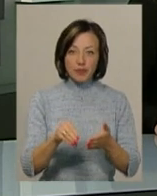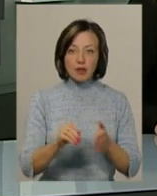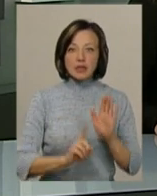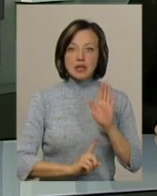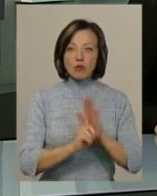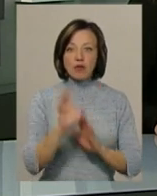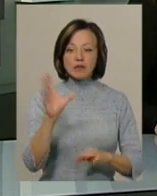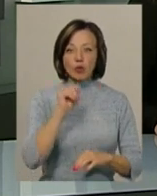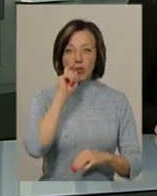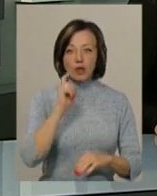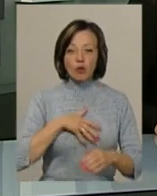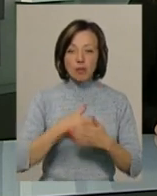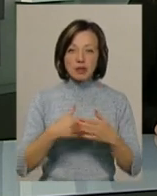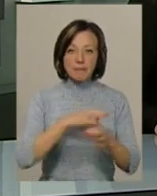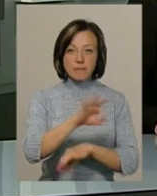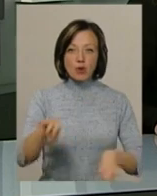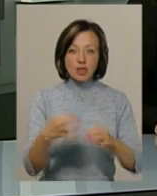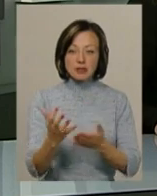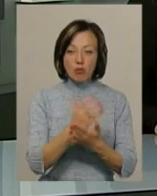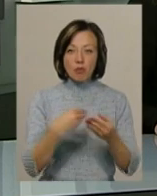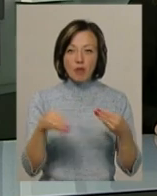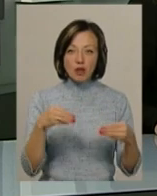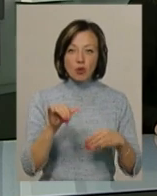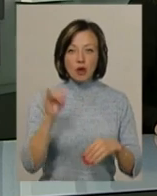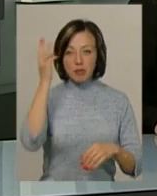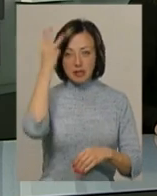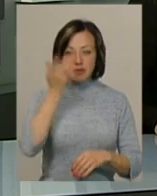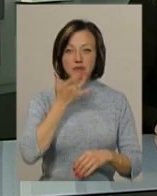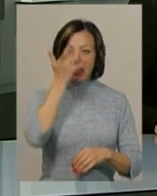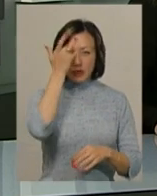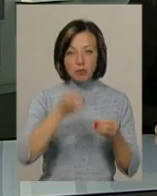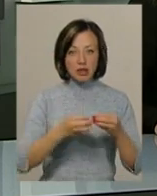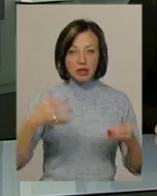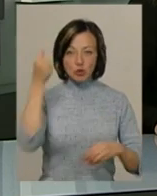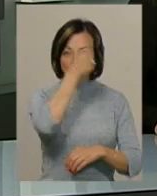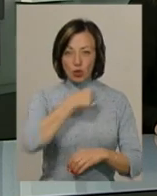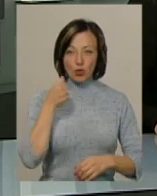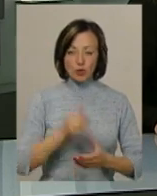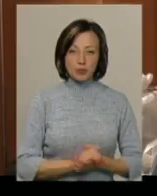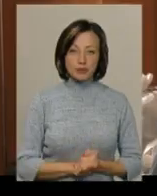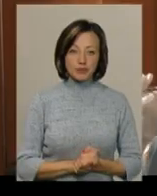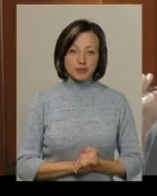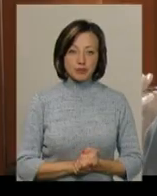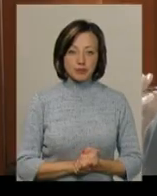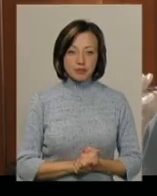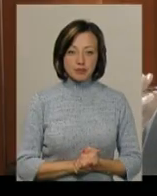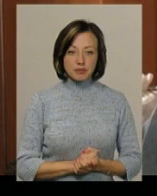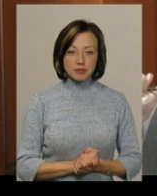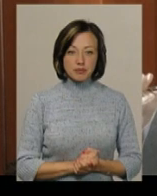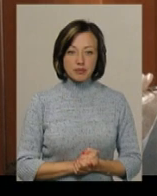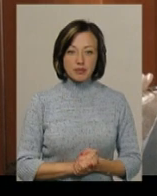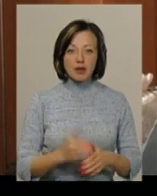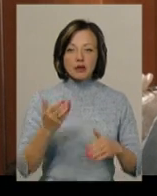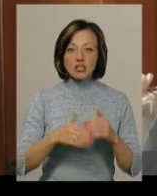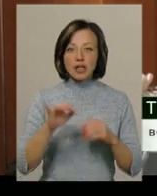Стартував всеукраїнський громадський проєкт зі збору пластику у Хмельницькому влітку 2015 року. Вже і